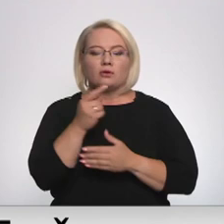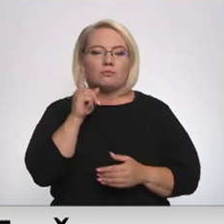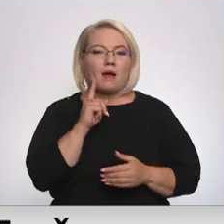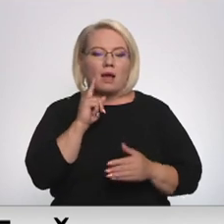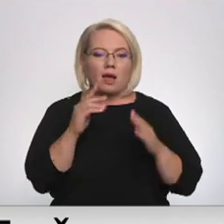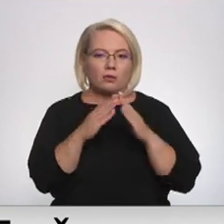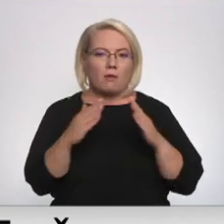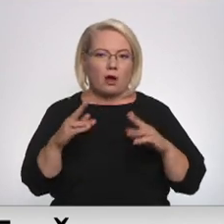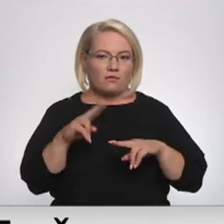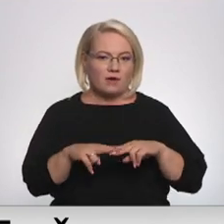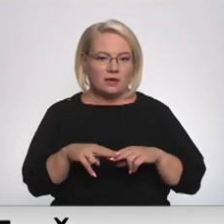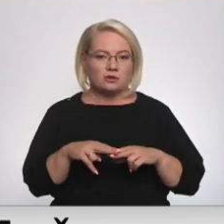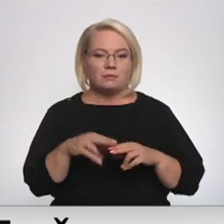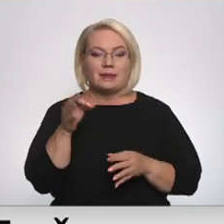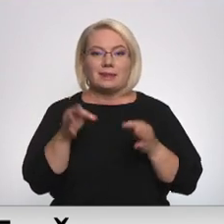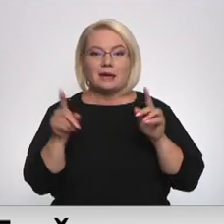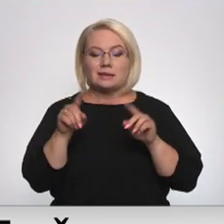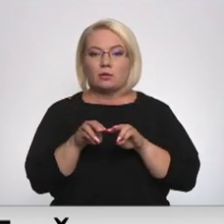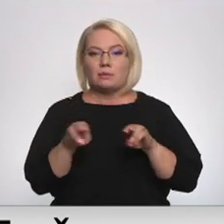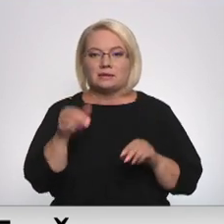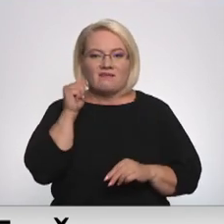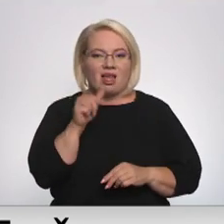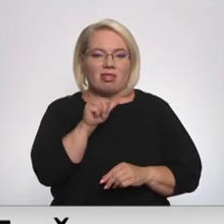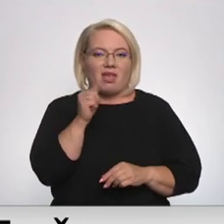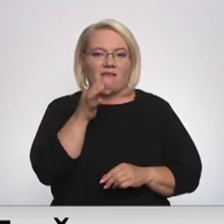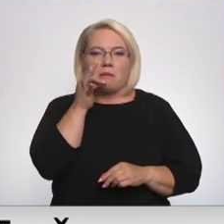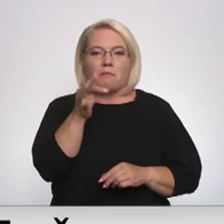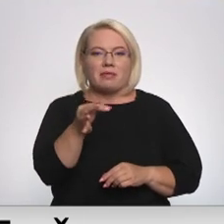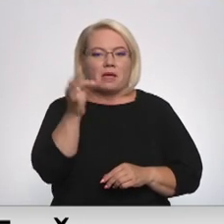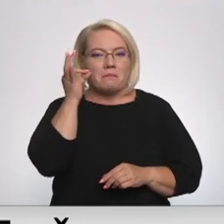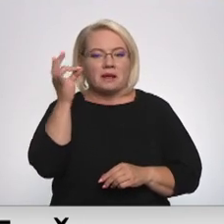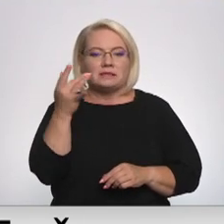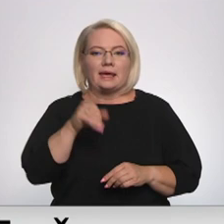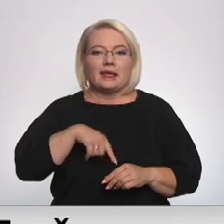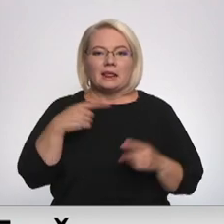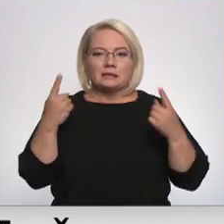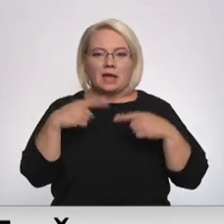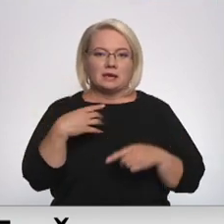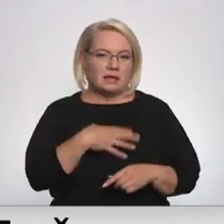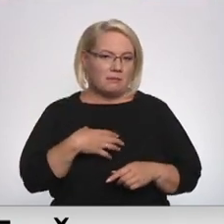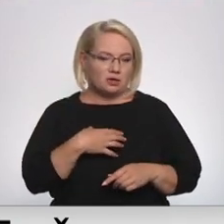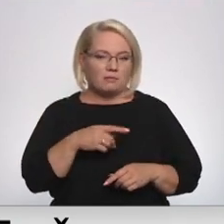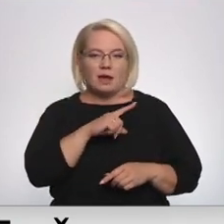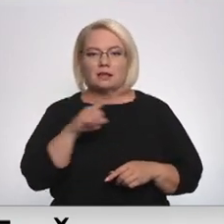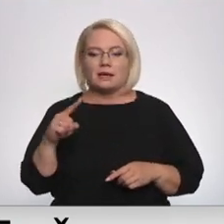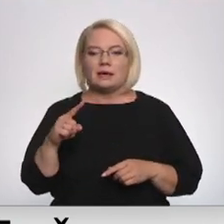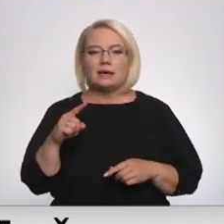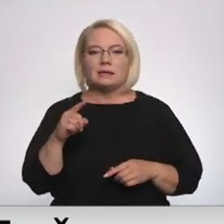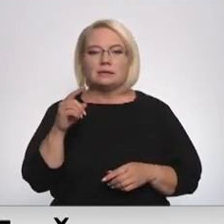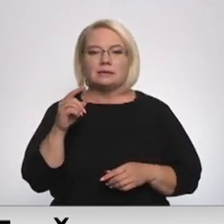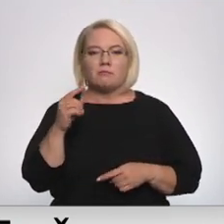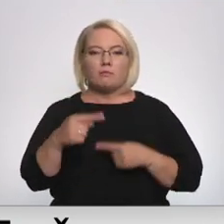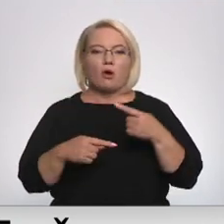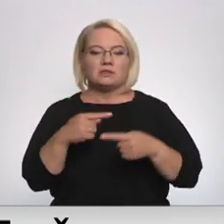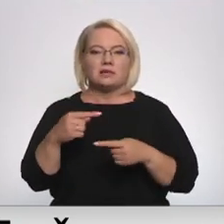māju vietas. Taipat laikā tieslietu ministrija vēl nevar precīzi pateikt, cik ilgs laiks būs nepieciešams līdz procesa pilnīgai